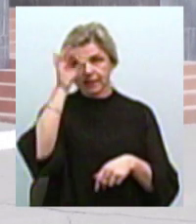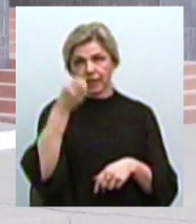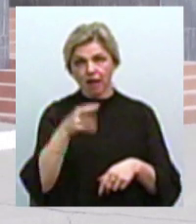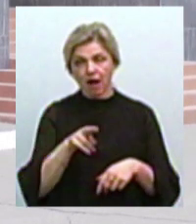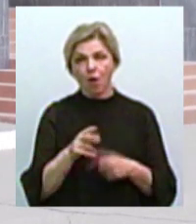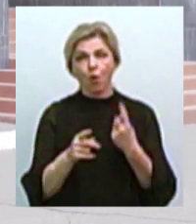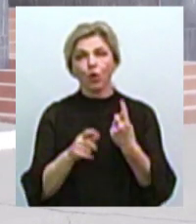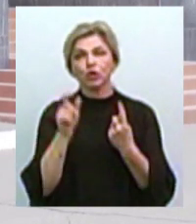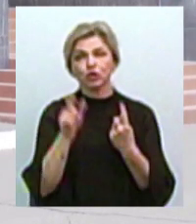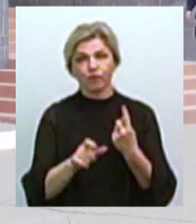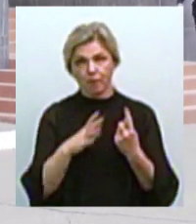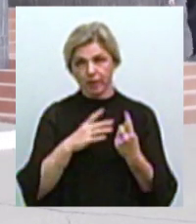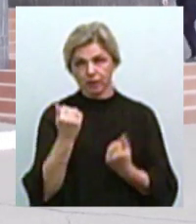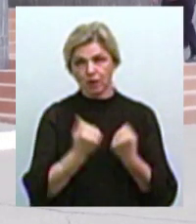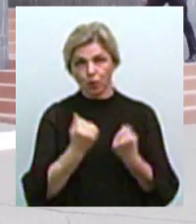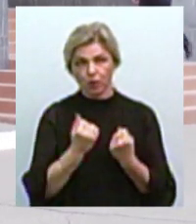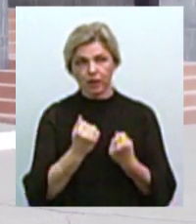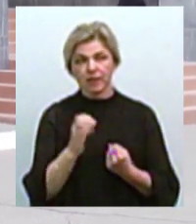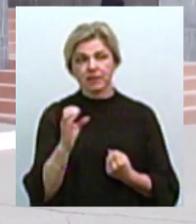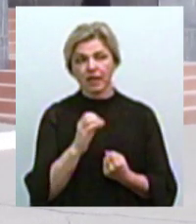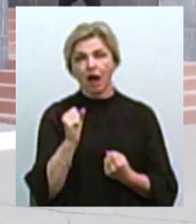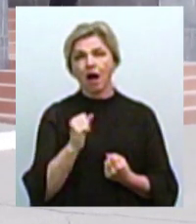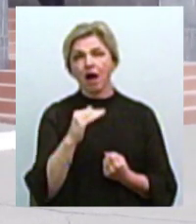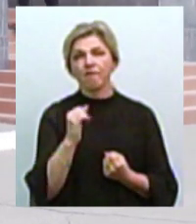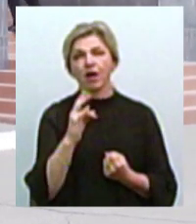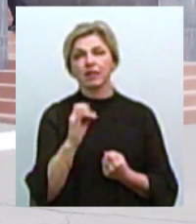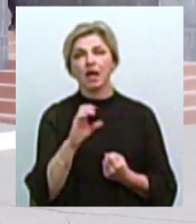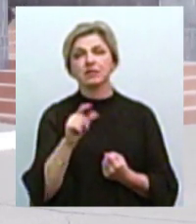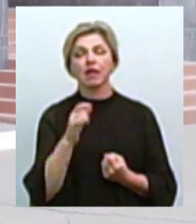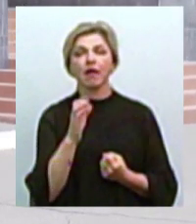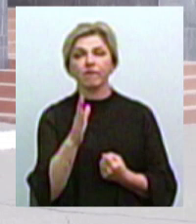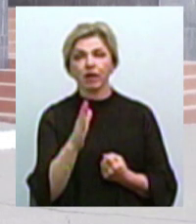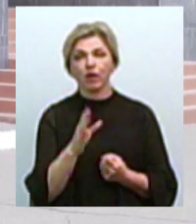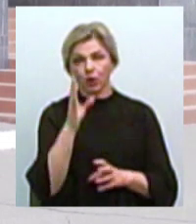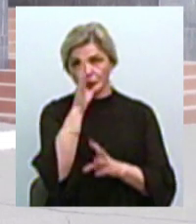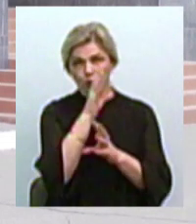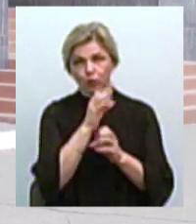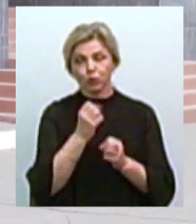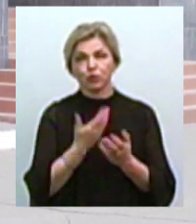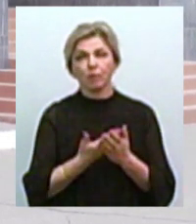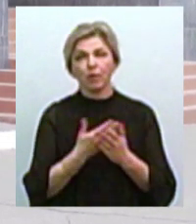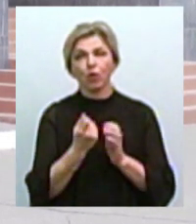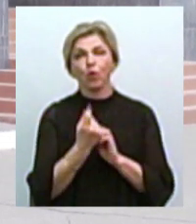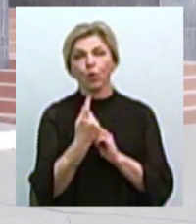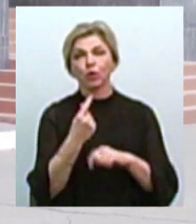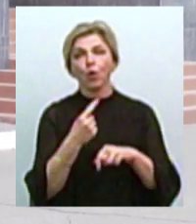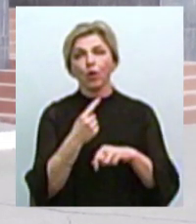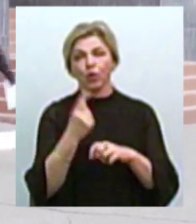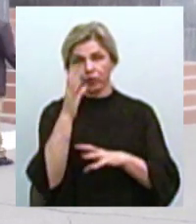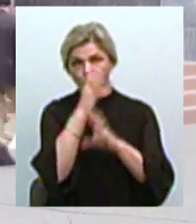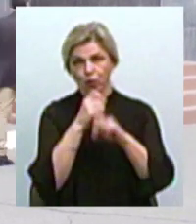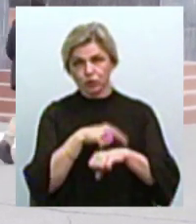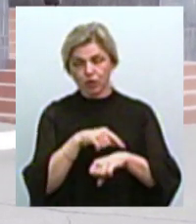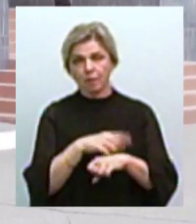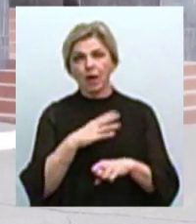яких був за кермом Сергій Афанасьєв. В нічі приблизно 11-ї години вони рухалися по